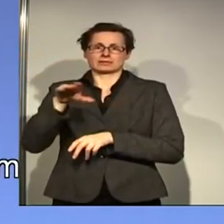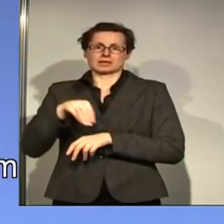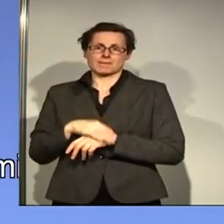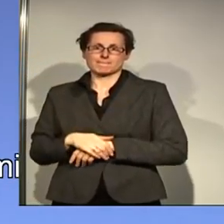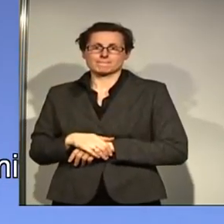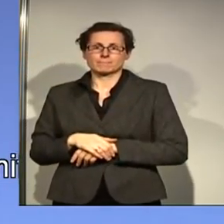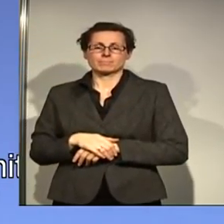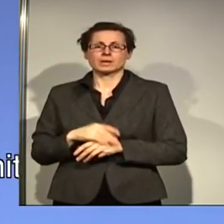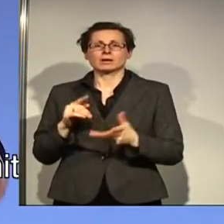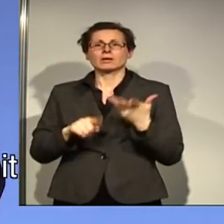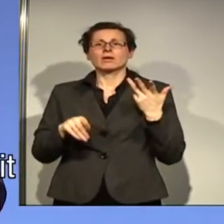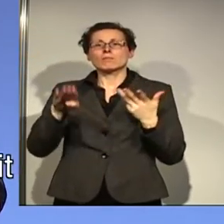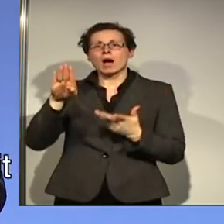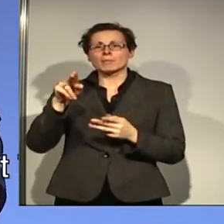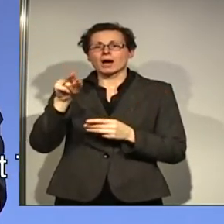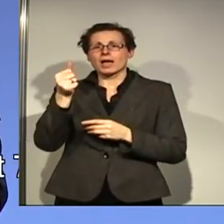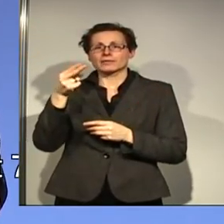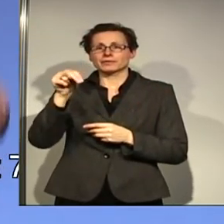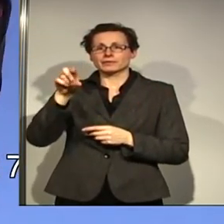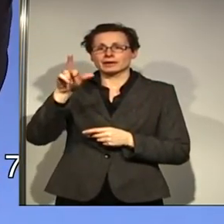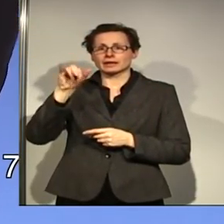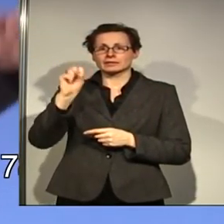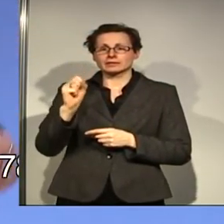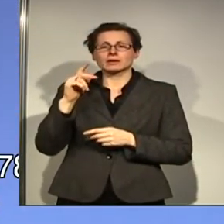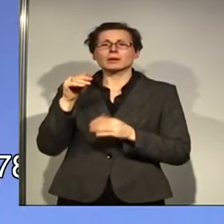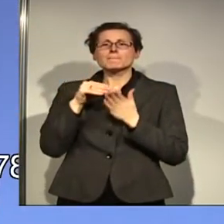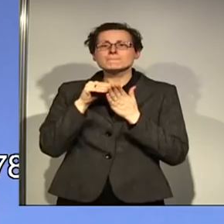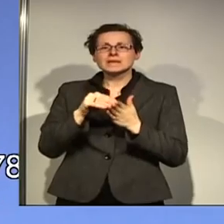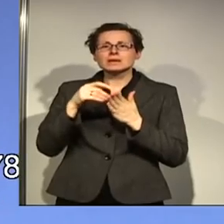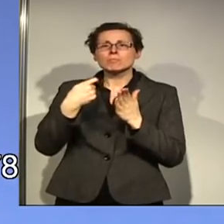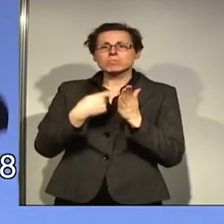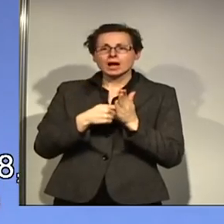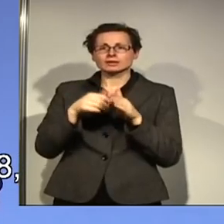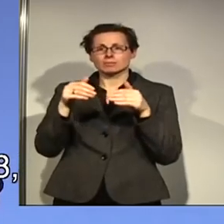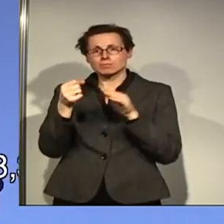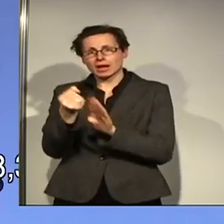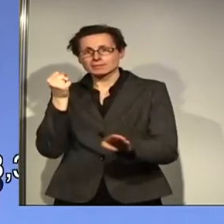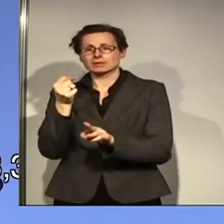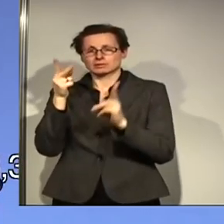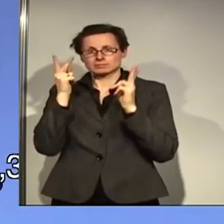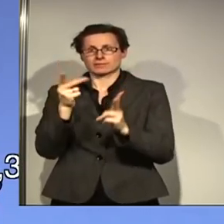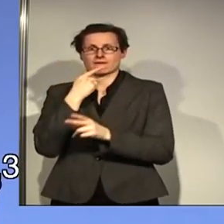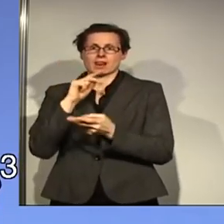Ohne Barbara Hendricks würde über die Mietpreisbremse immer nur noch geredet werden. Jetzt wird sie endlich gemacht.